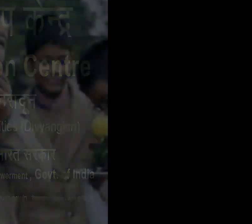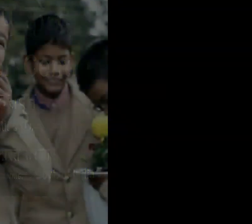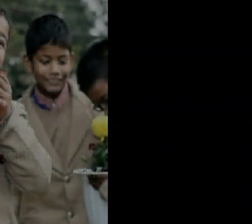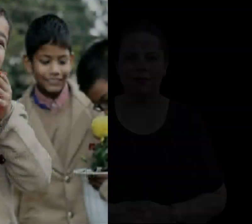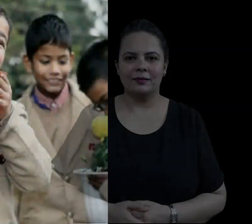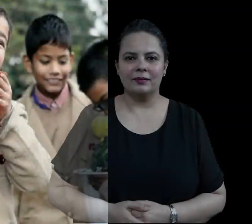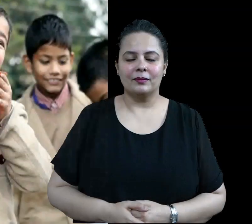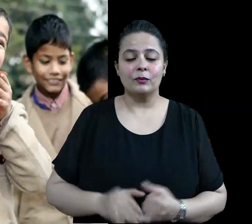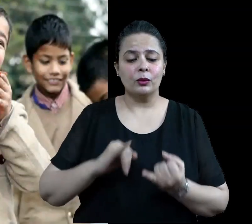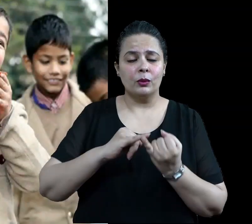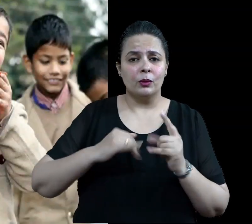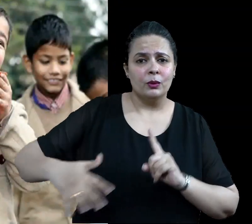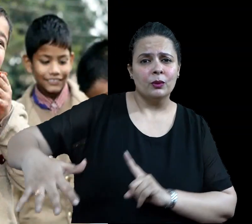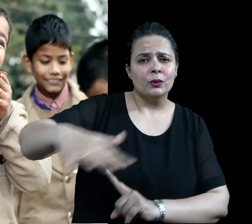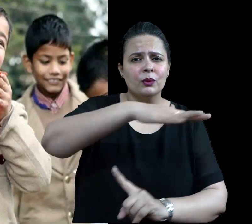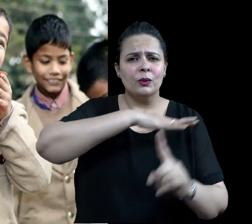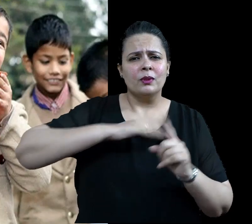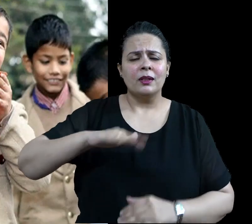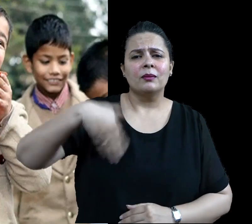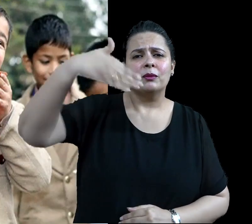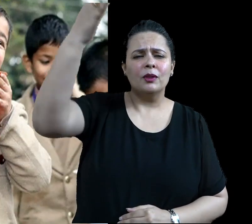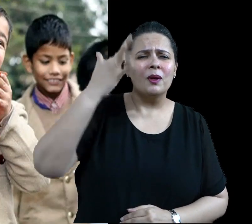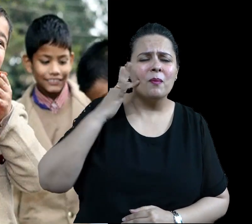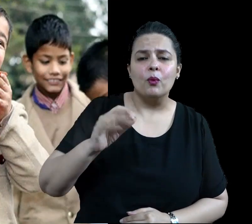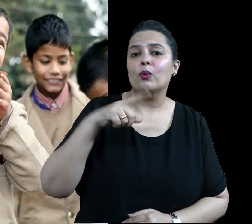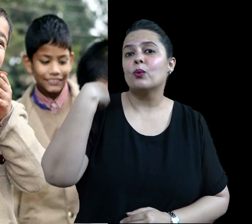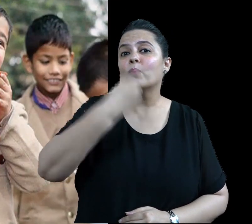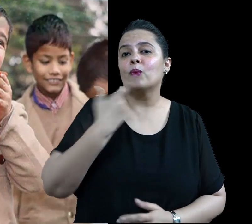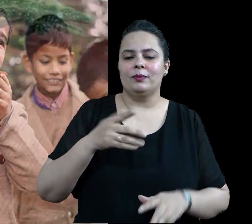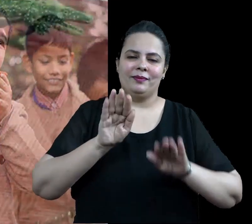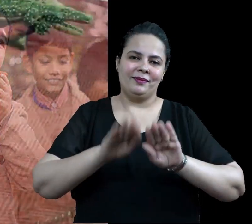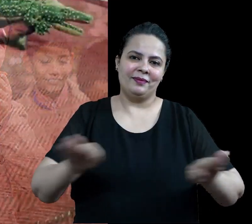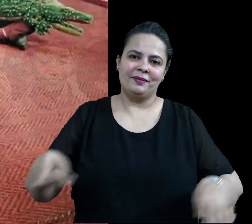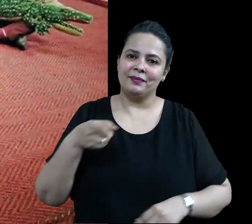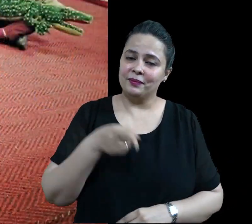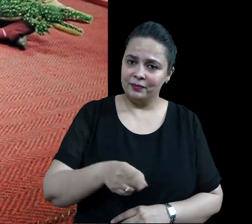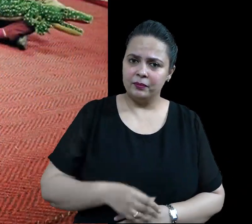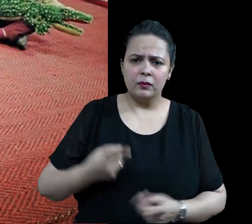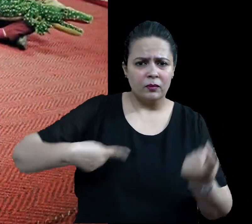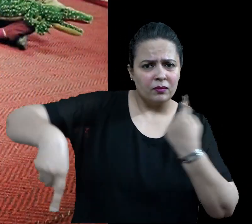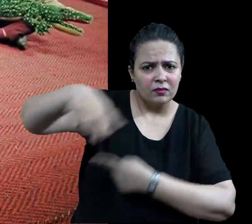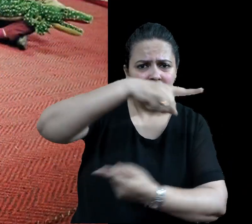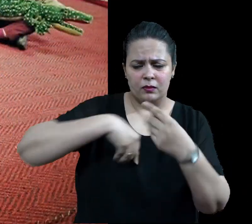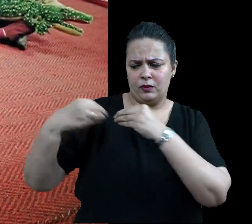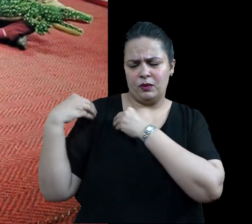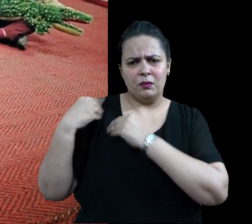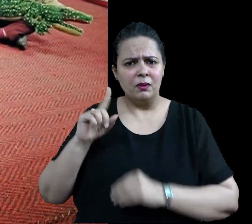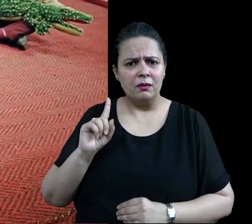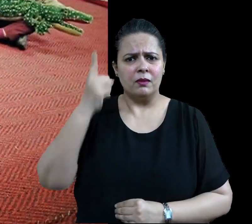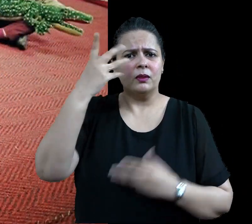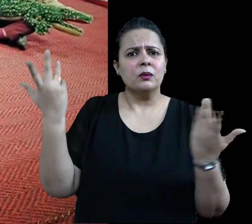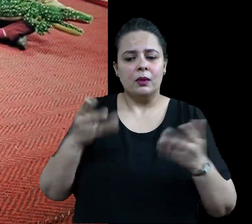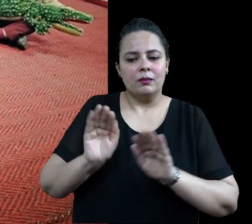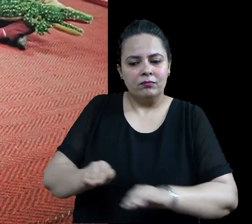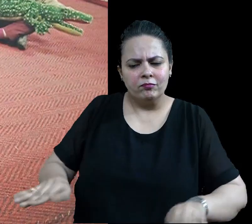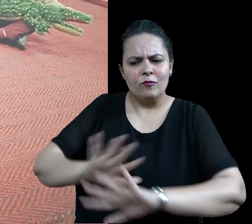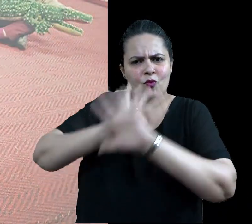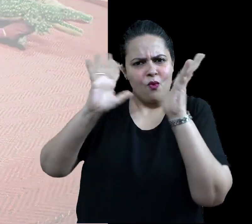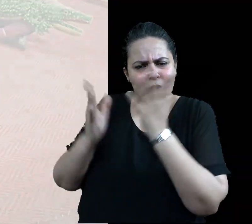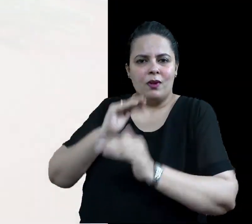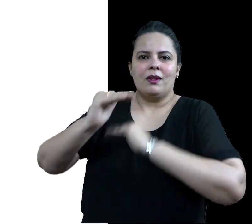पच्चे देश की अनमोल धरोहर हैं और हर बच्चे का समुचित विकास हमारा एहम दायत्व है।